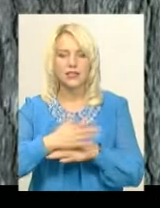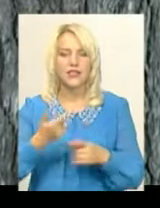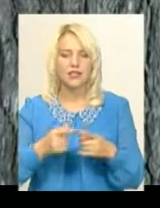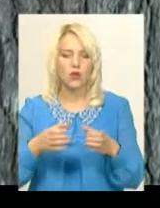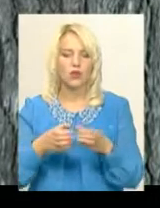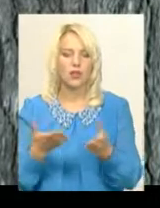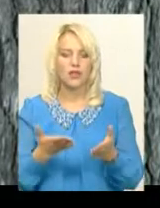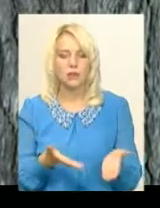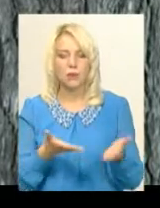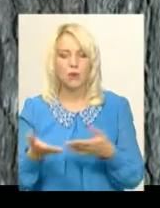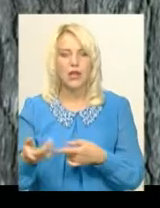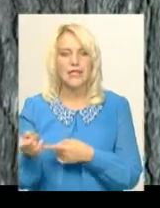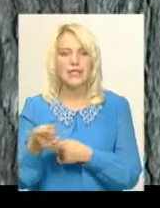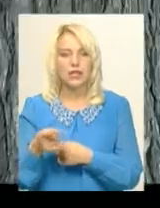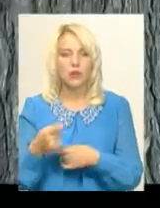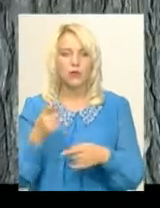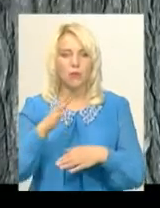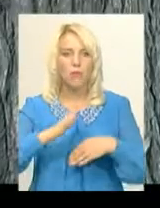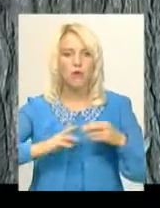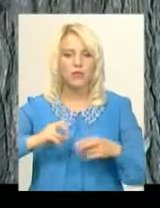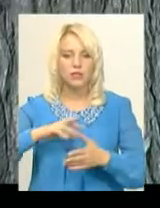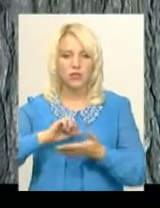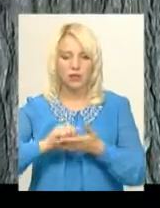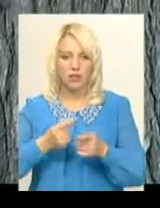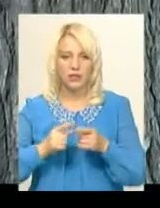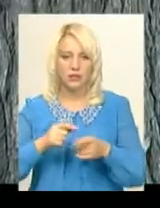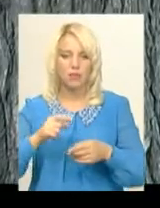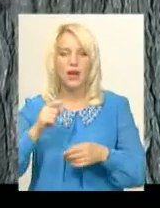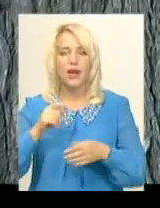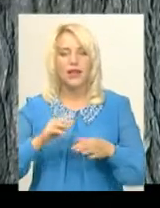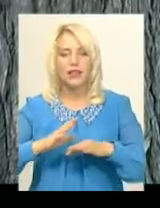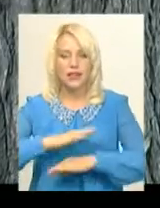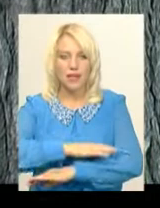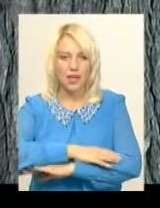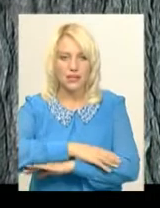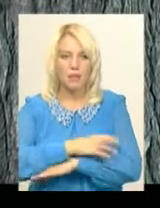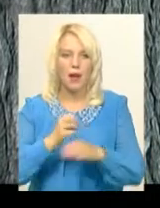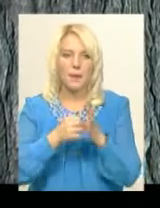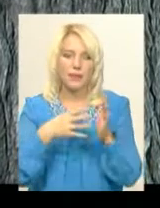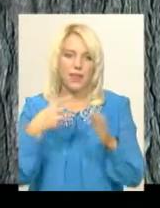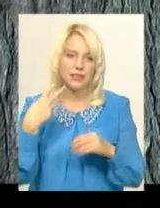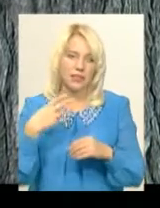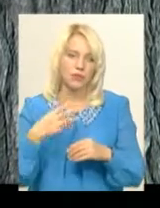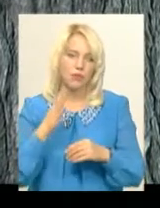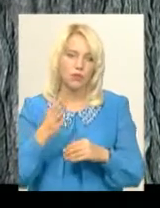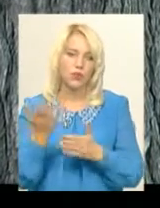Тернополя. Вони професійно займаються тими танцями. А о 15-й 30-й відбудеться показ індійського кіно «Загадка».